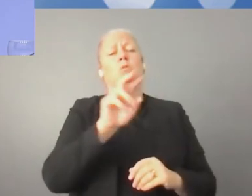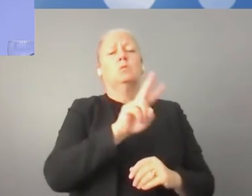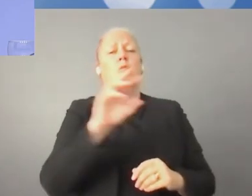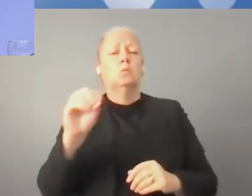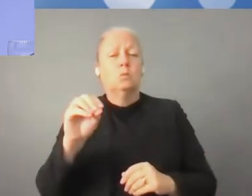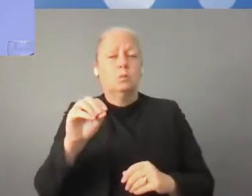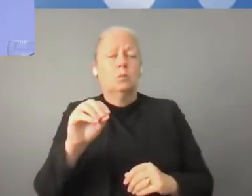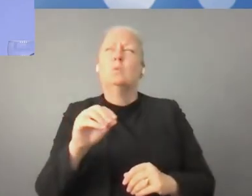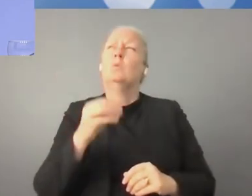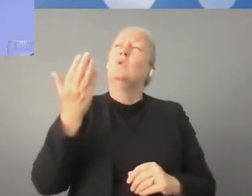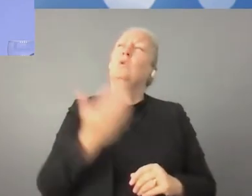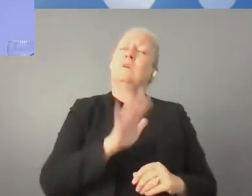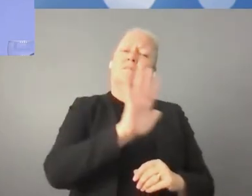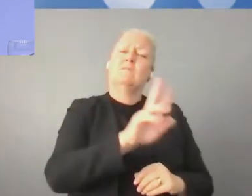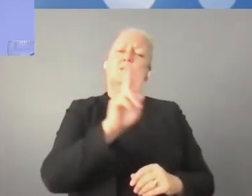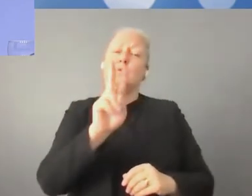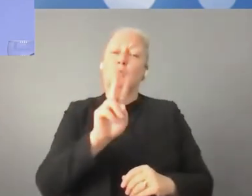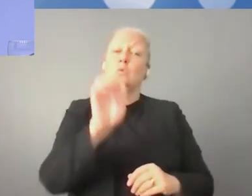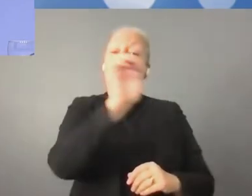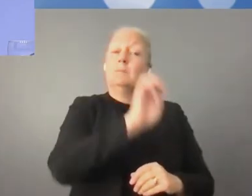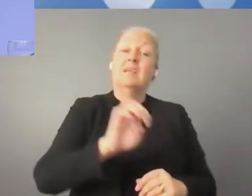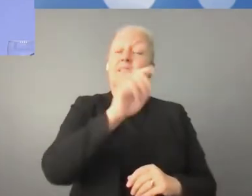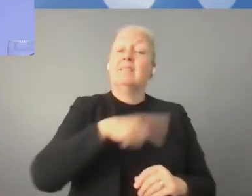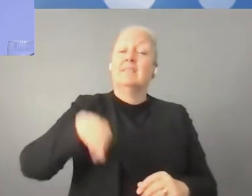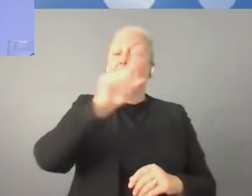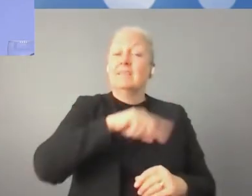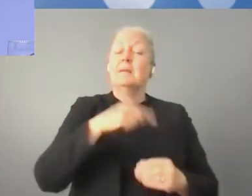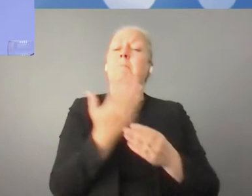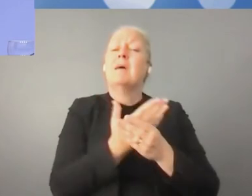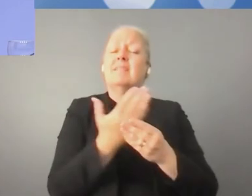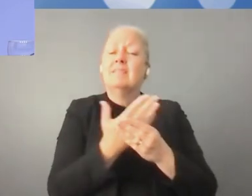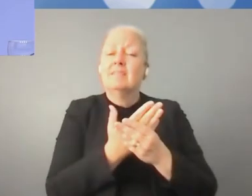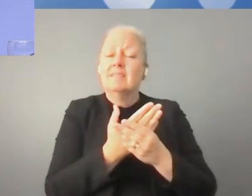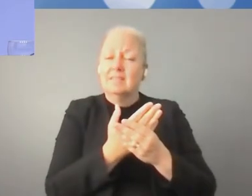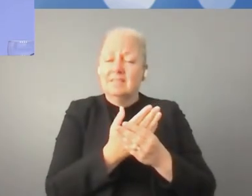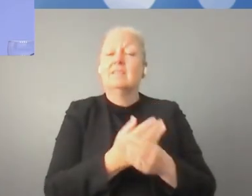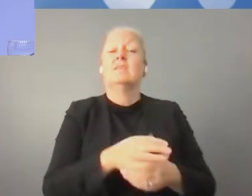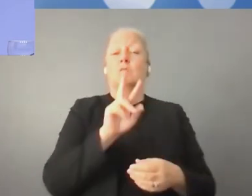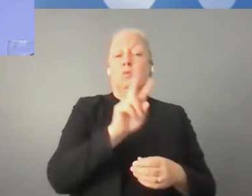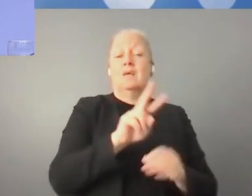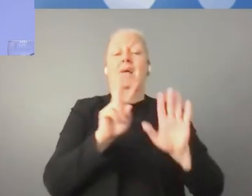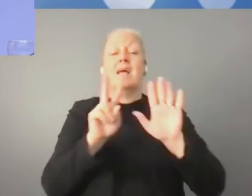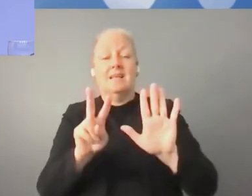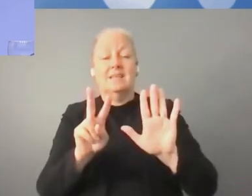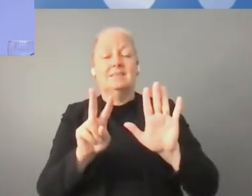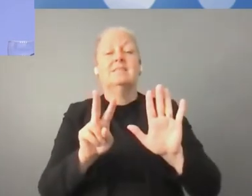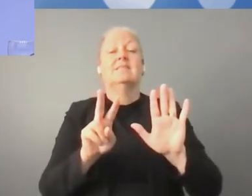państwu powiedzieć, że nasze wsparcie obejmuje współpracę z